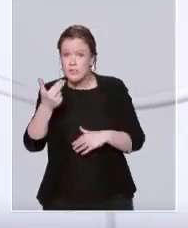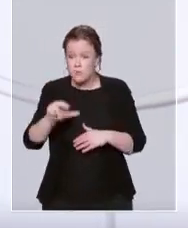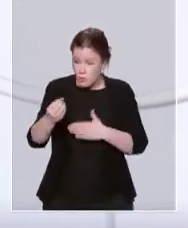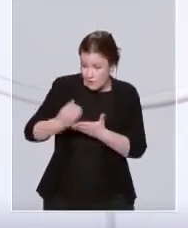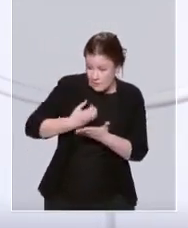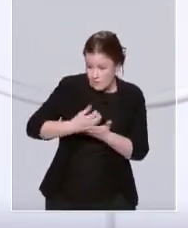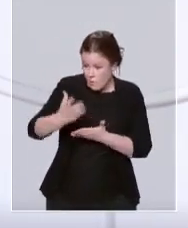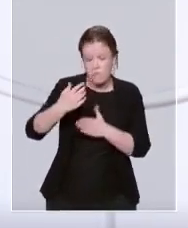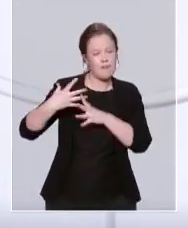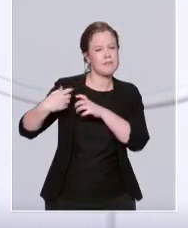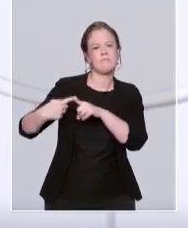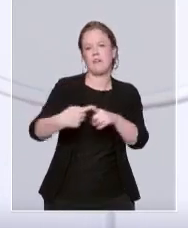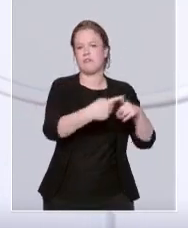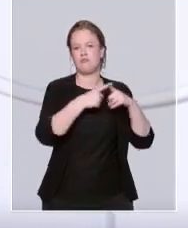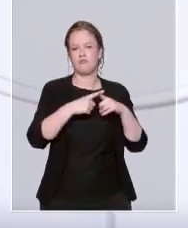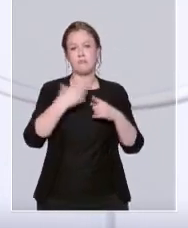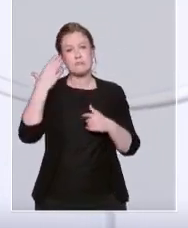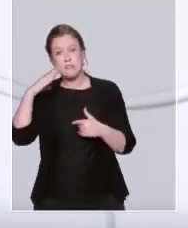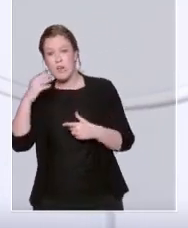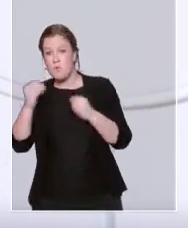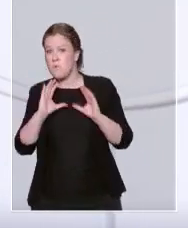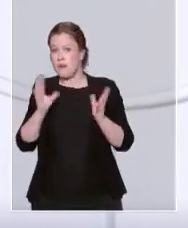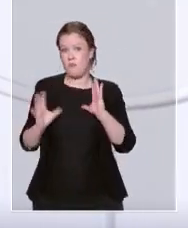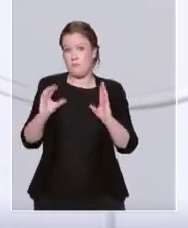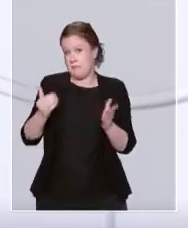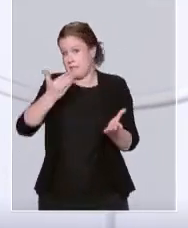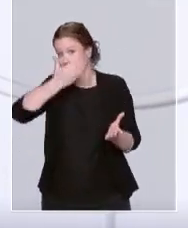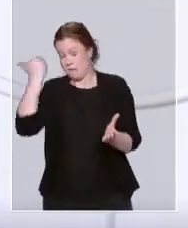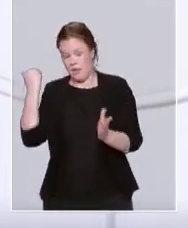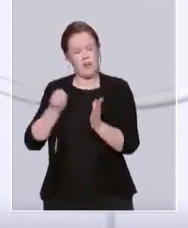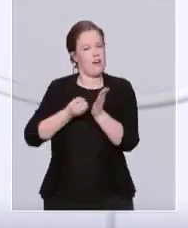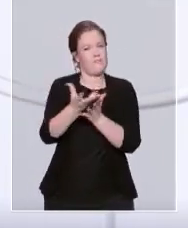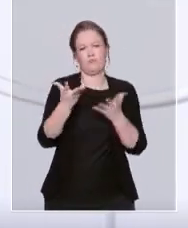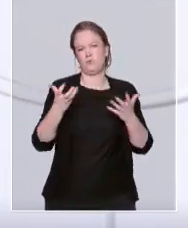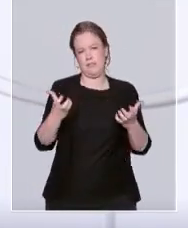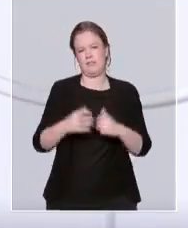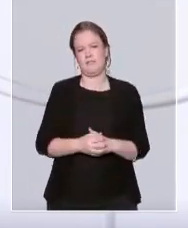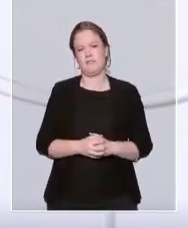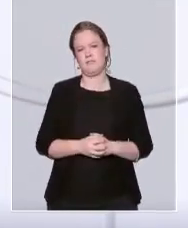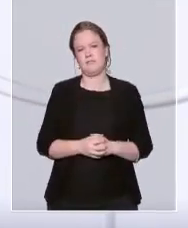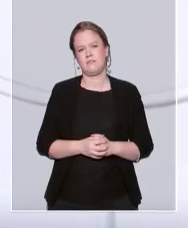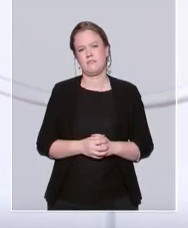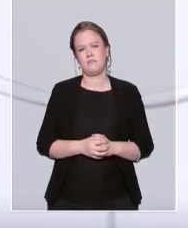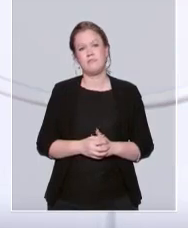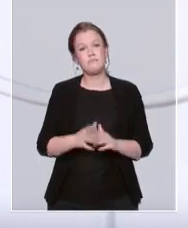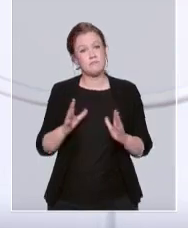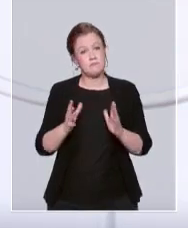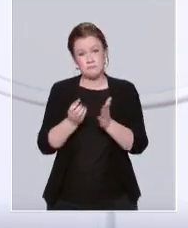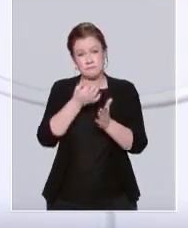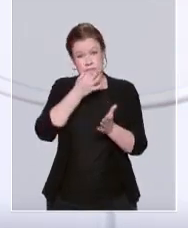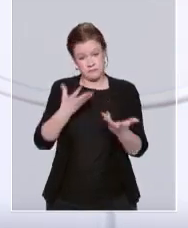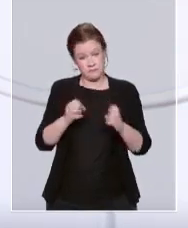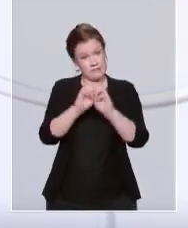nous savons comme ce que nous ne savons pas. Et je veux aussi être clair, je ne rendrai pas la vaccination